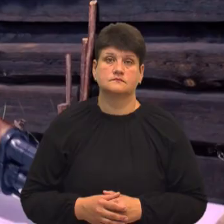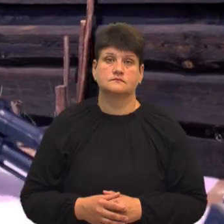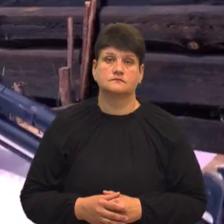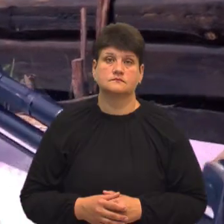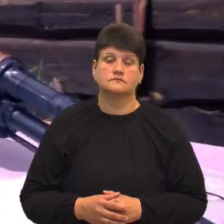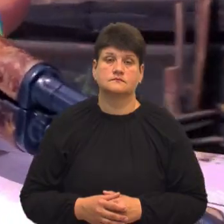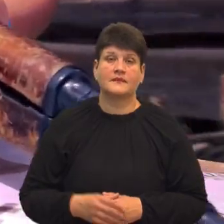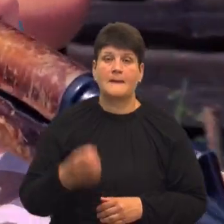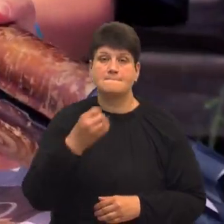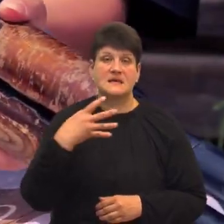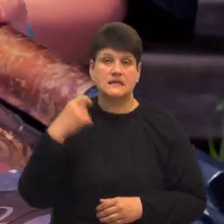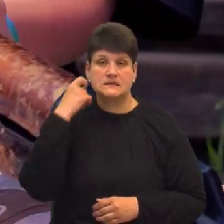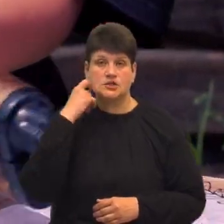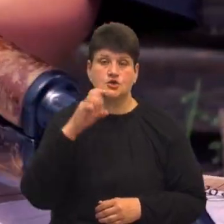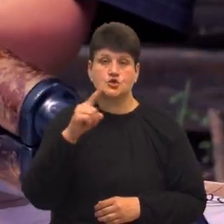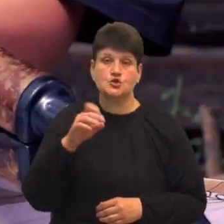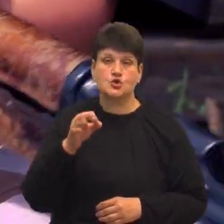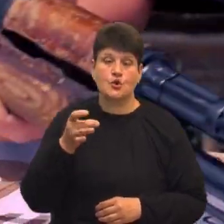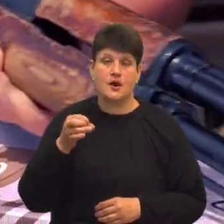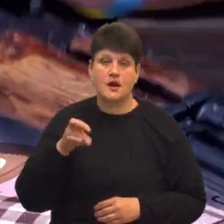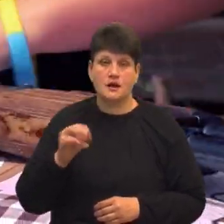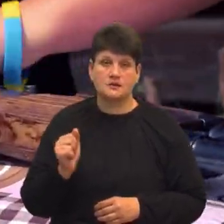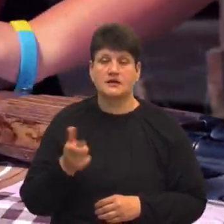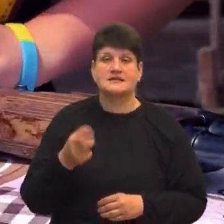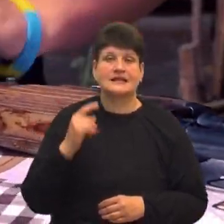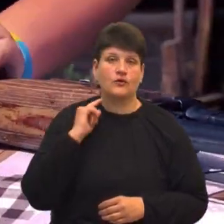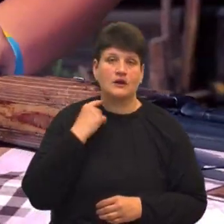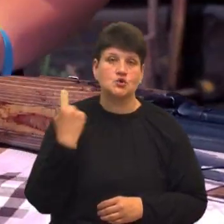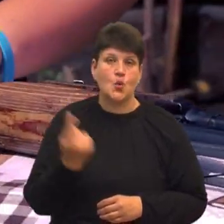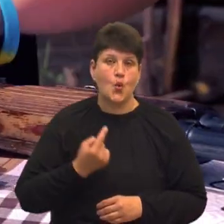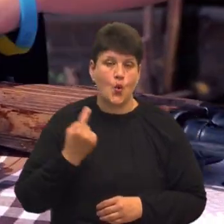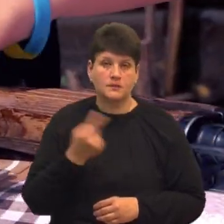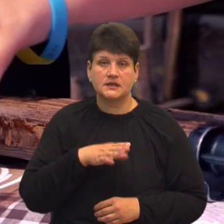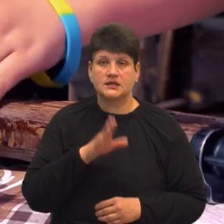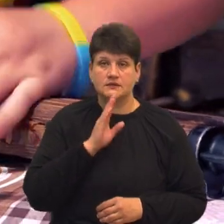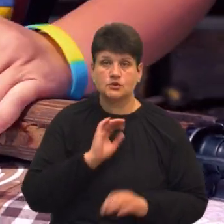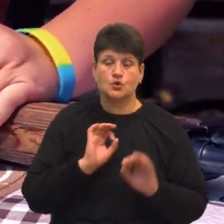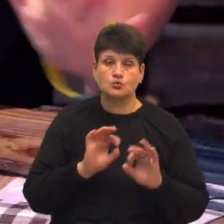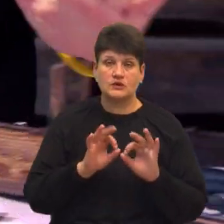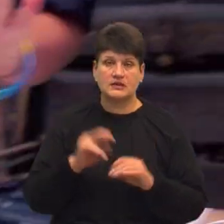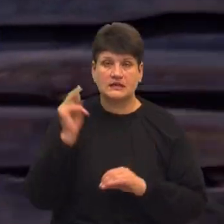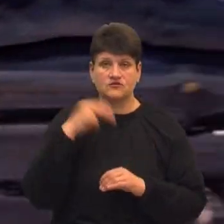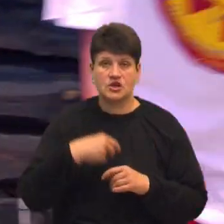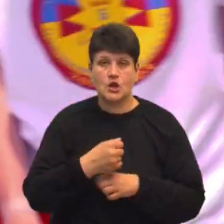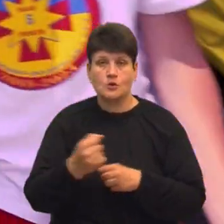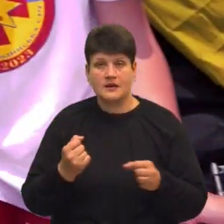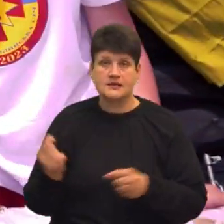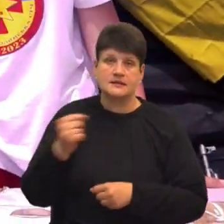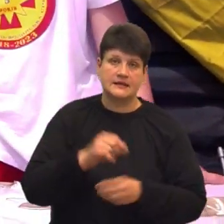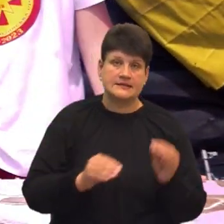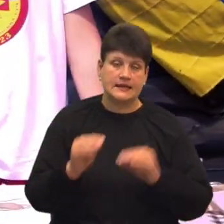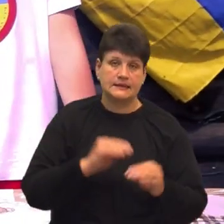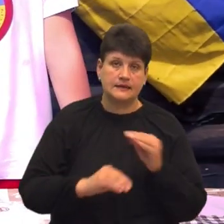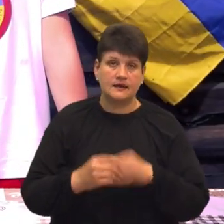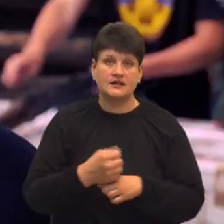15-річна Зоряна Сверби у Згайвер на Кірвоградської області. Дівчина, розповідає, навчилася розбирати та складати автомат у